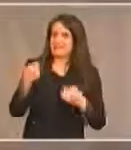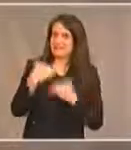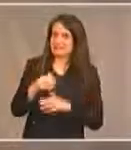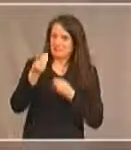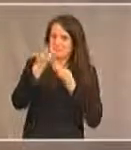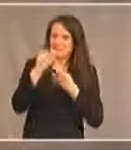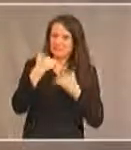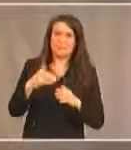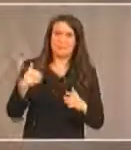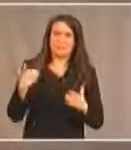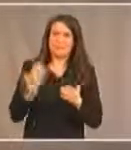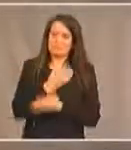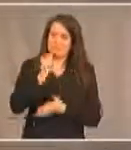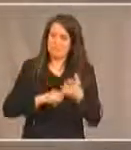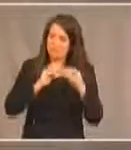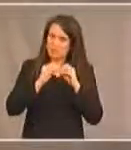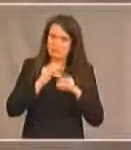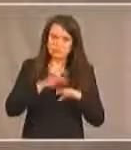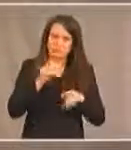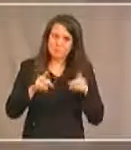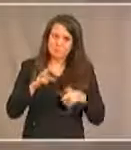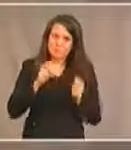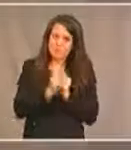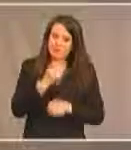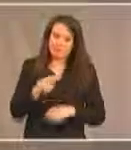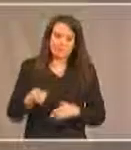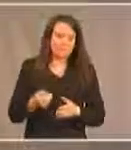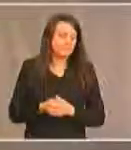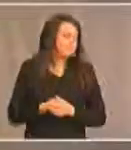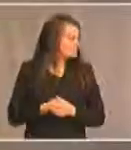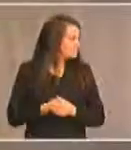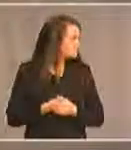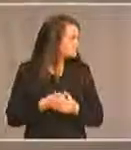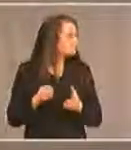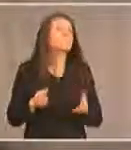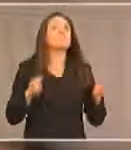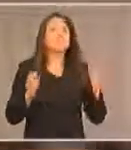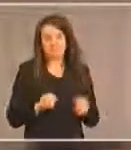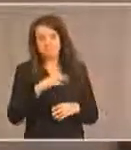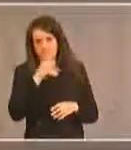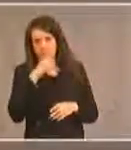parce qu'on manque de données sur ces personnes qui ont des handicaps bien